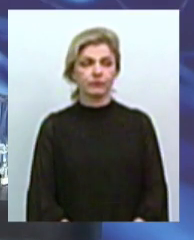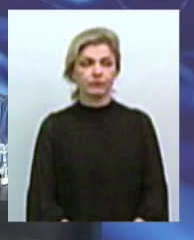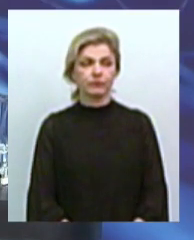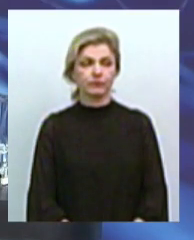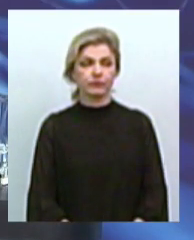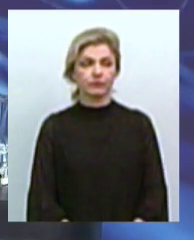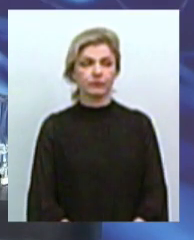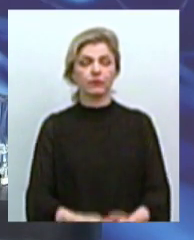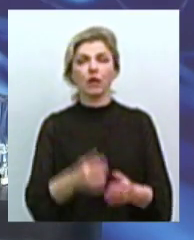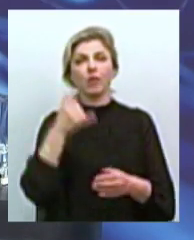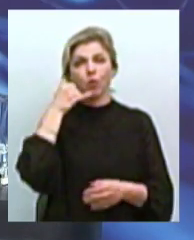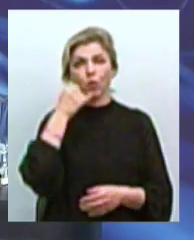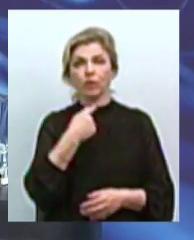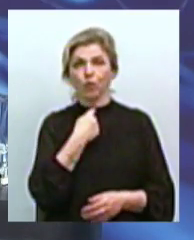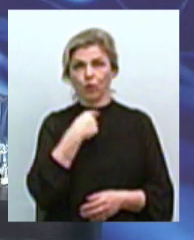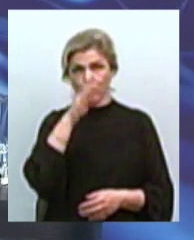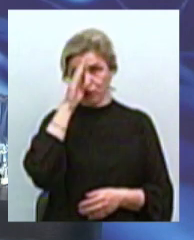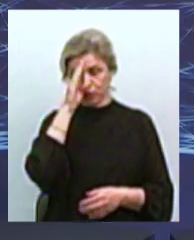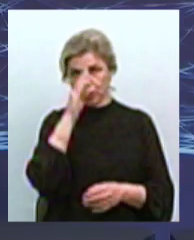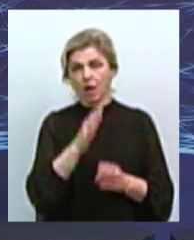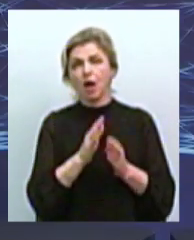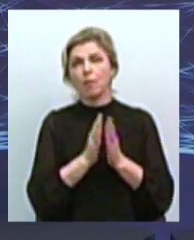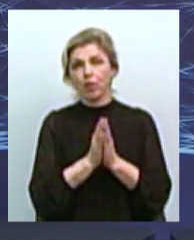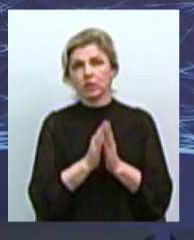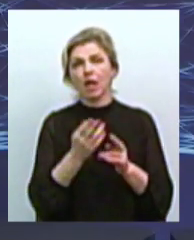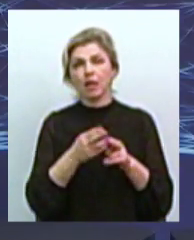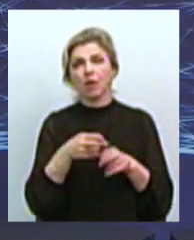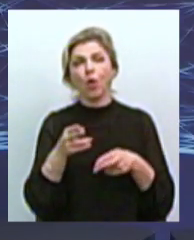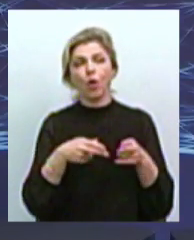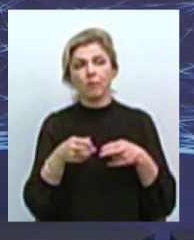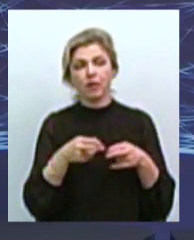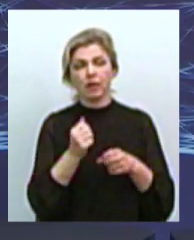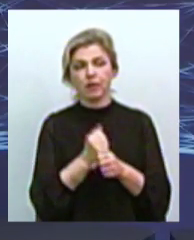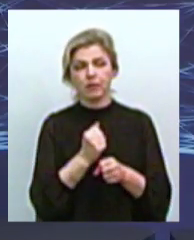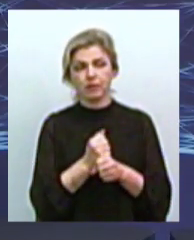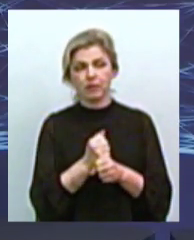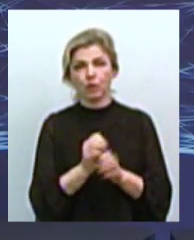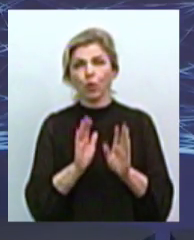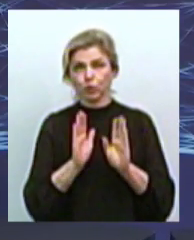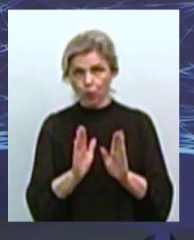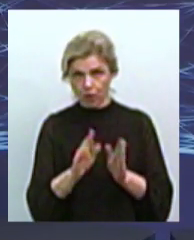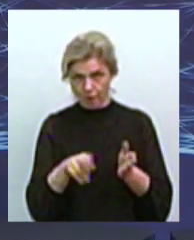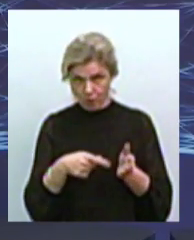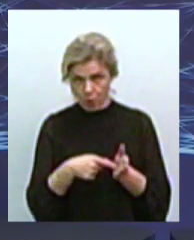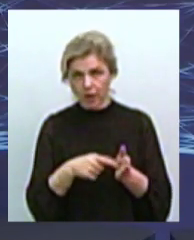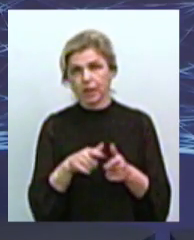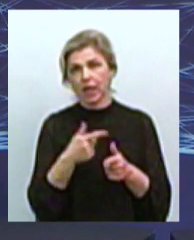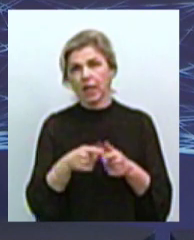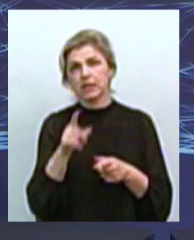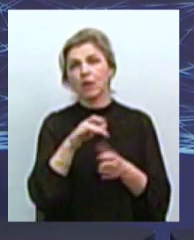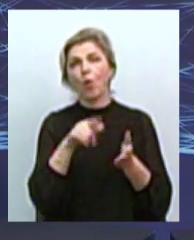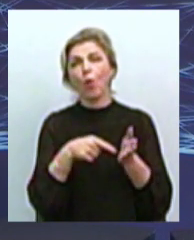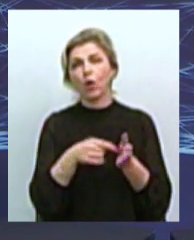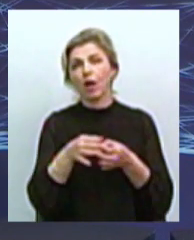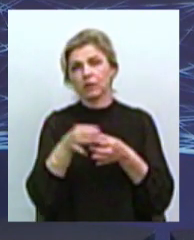Будьте добри, подскажите, ця операція проводиться тільки в місті або за містом теж?